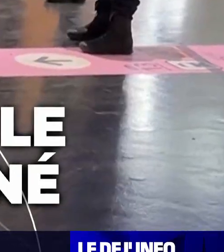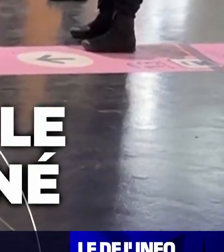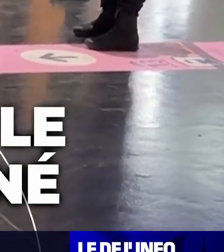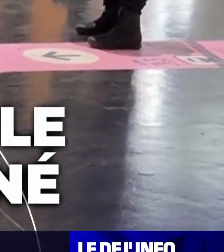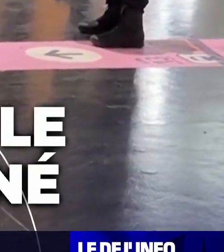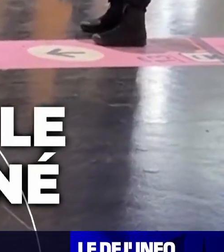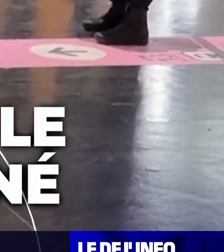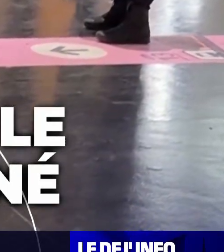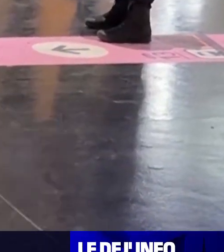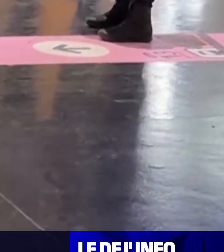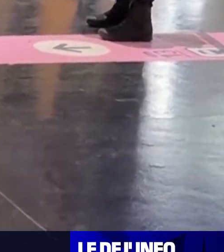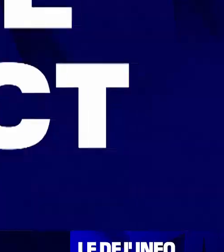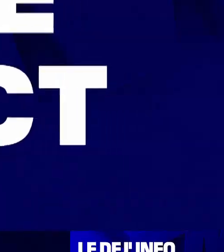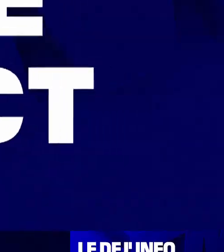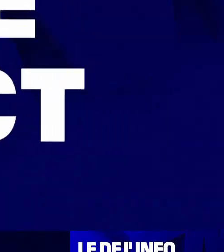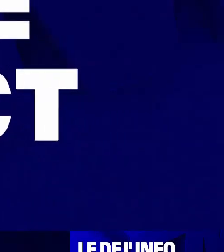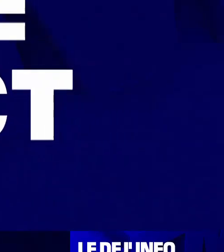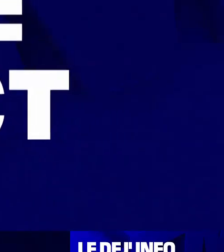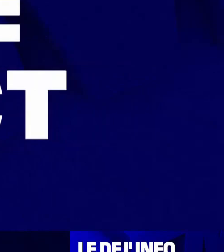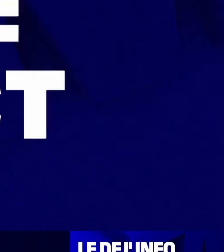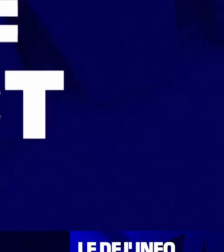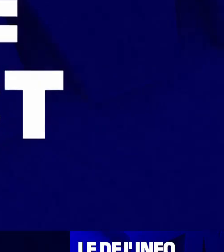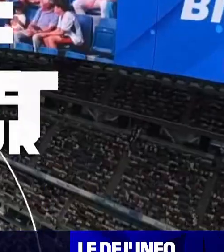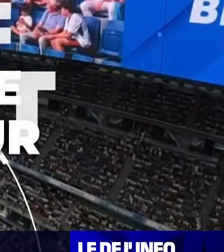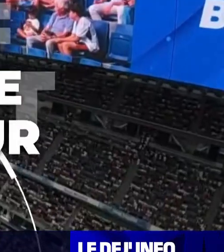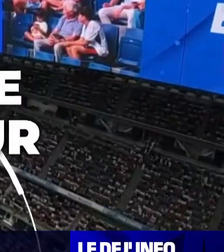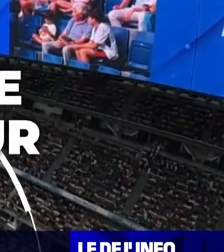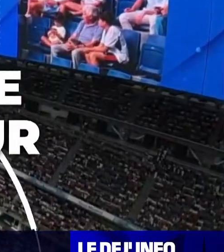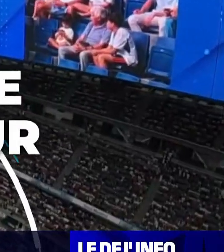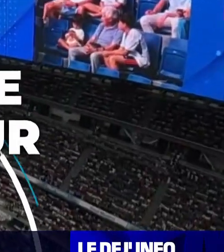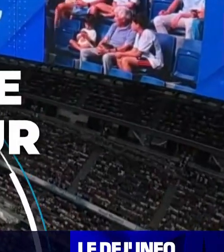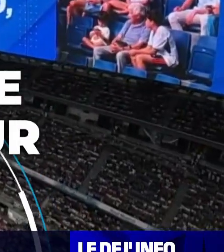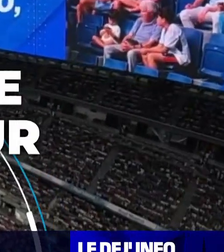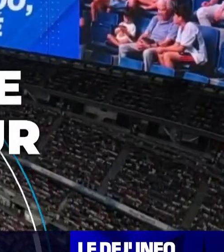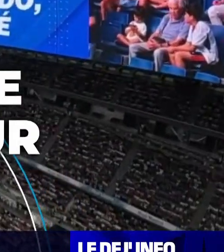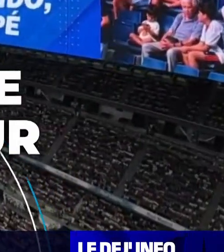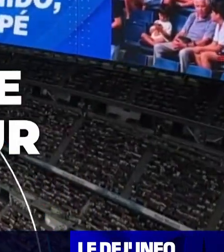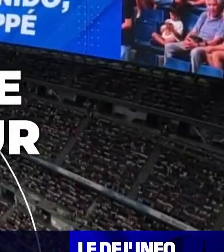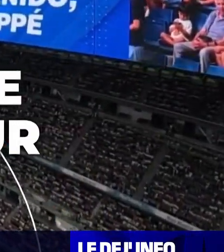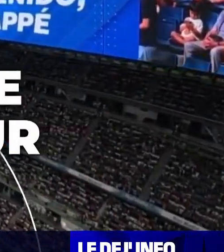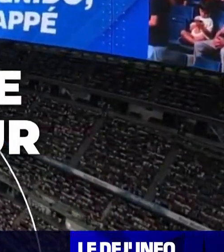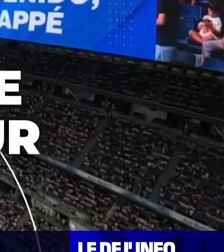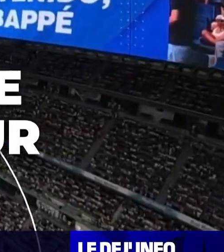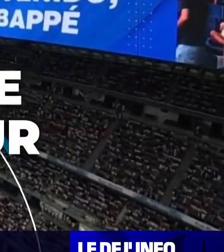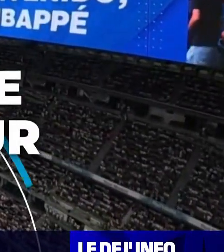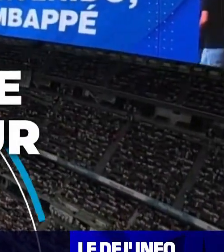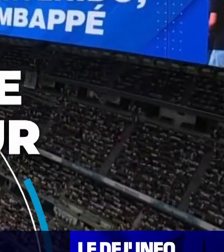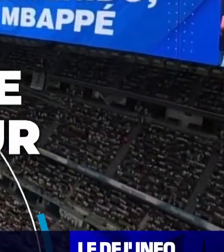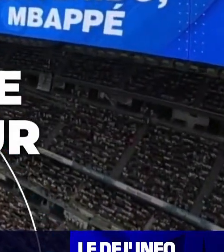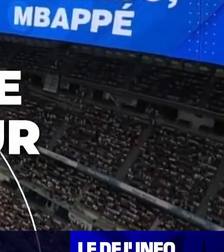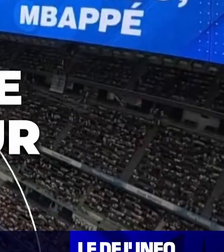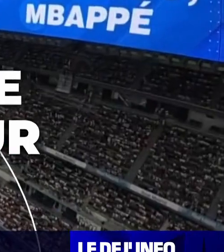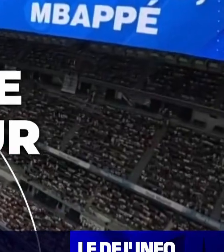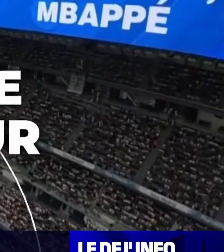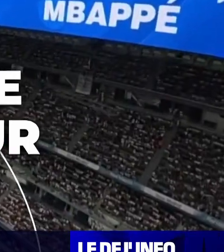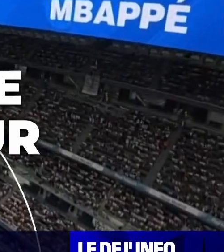en 2018. — Et 80 000 personnes réunies pour accueillir le nouveau joueur du Real Madrid. La nouvelle vie